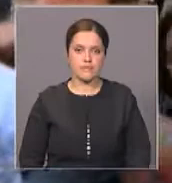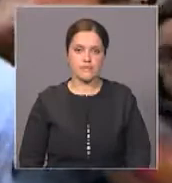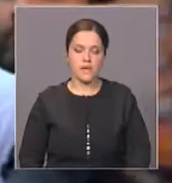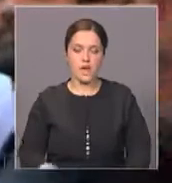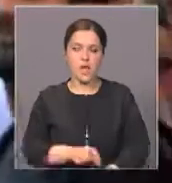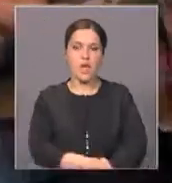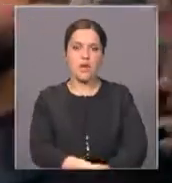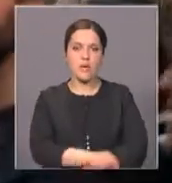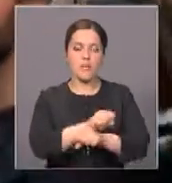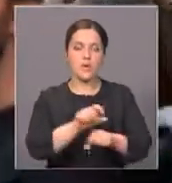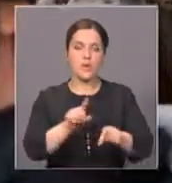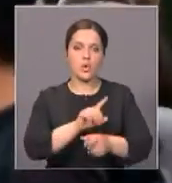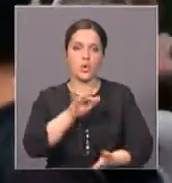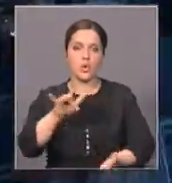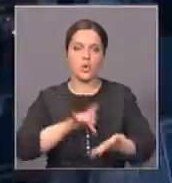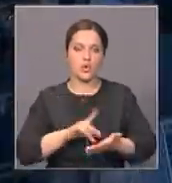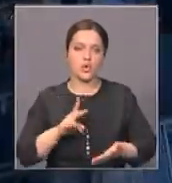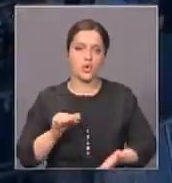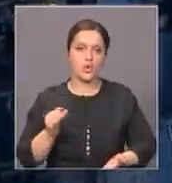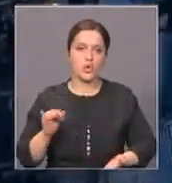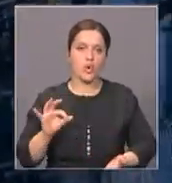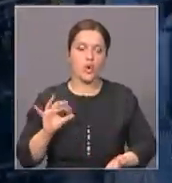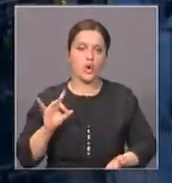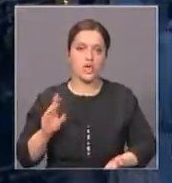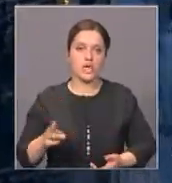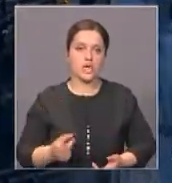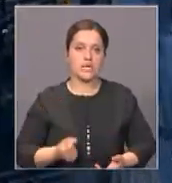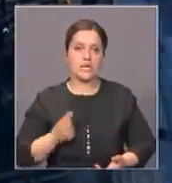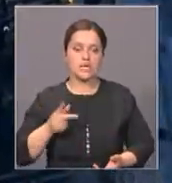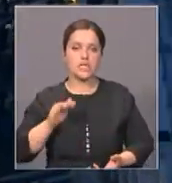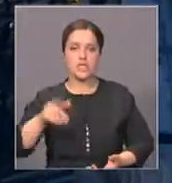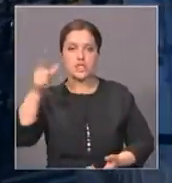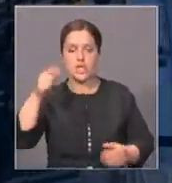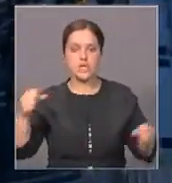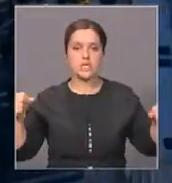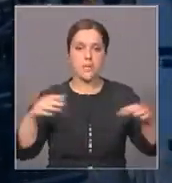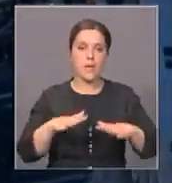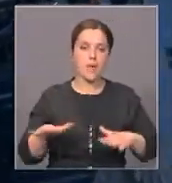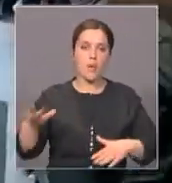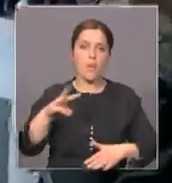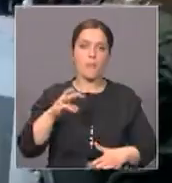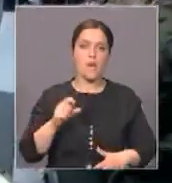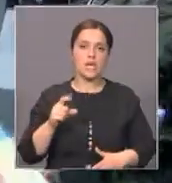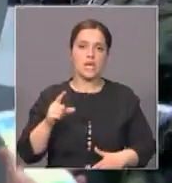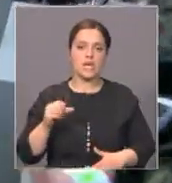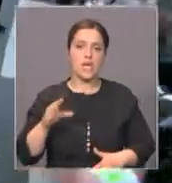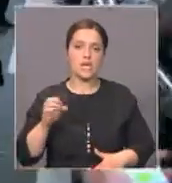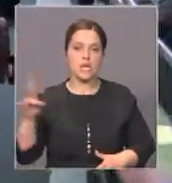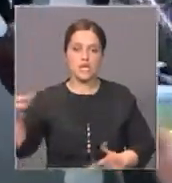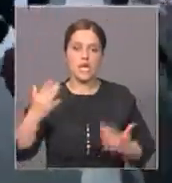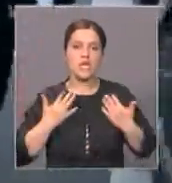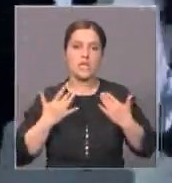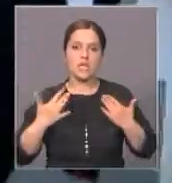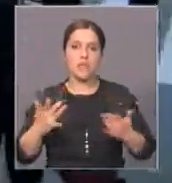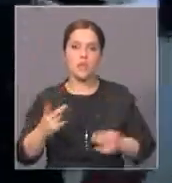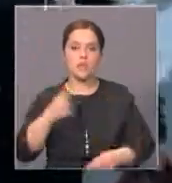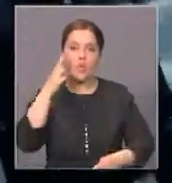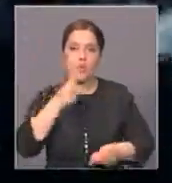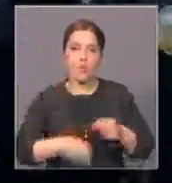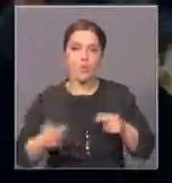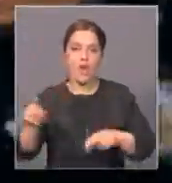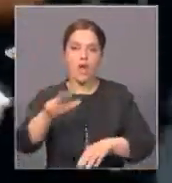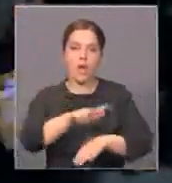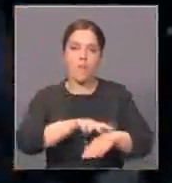Марш протеста прошел и в Нью-Йорке, и несколько тысяч человек собрались на площади в Манхэттене. Митингующие требовали положить конец